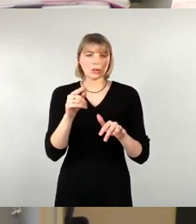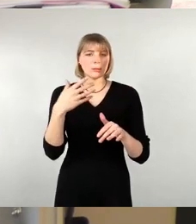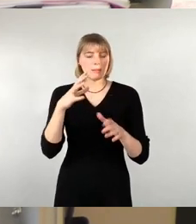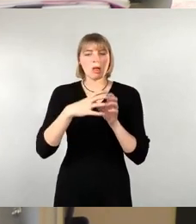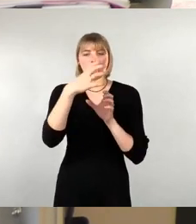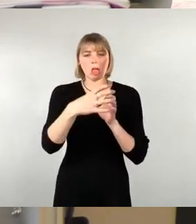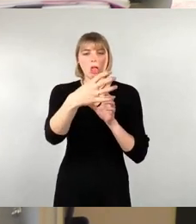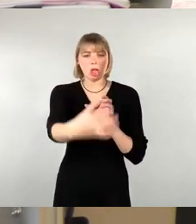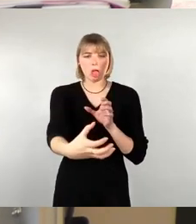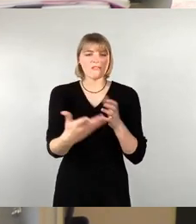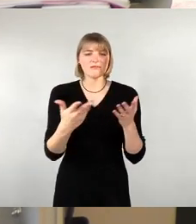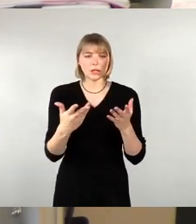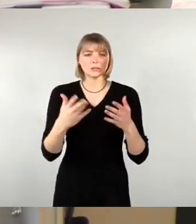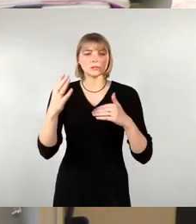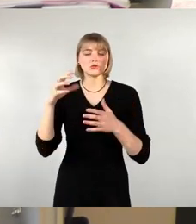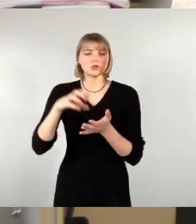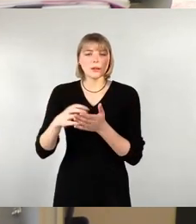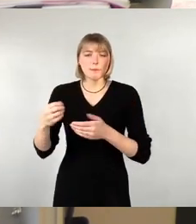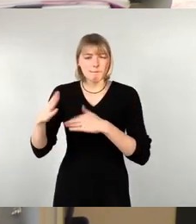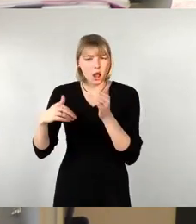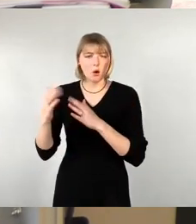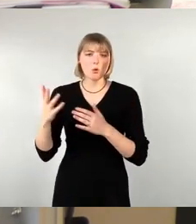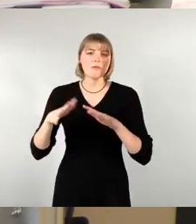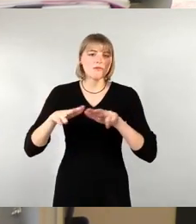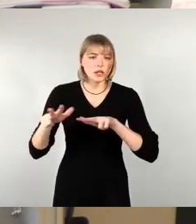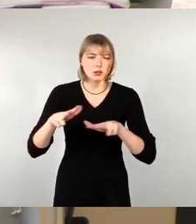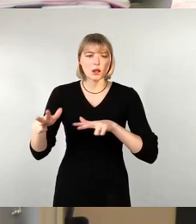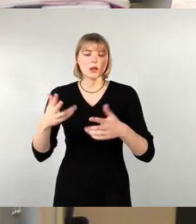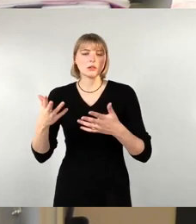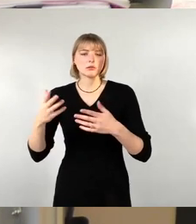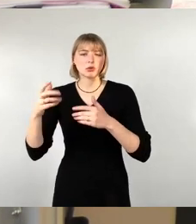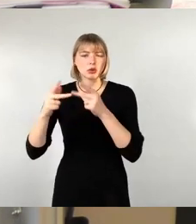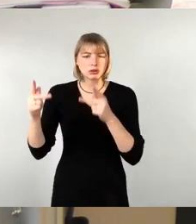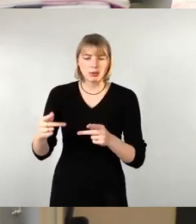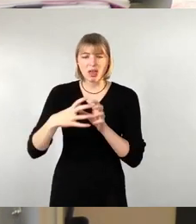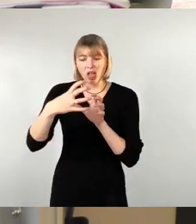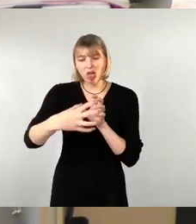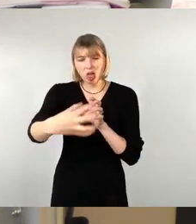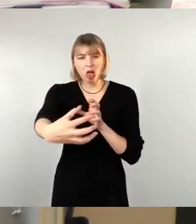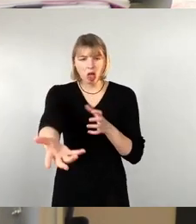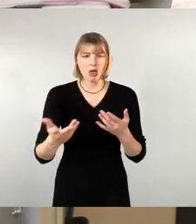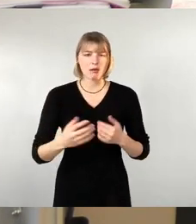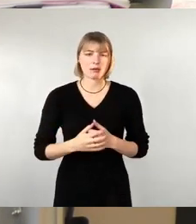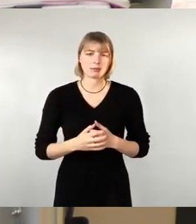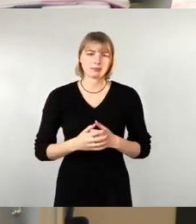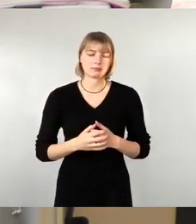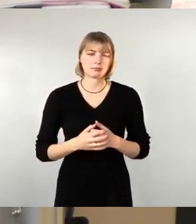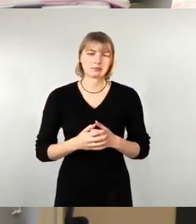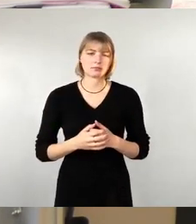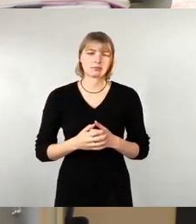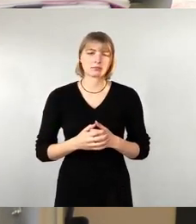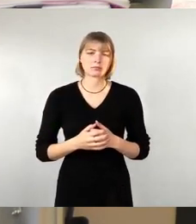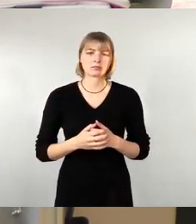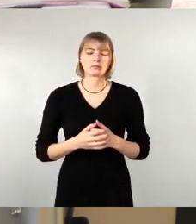Verkehrskonzept und wie schon gesagt weitere Bürokratie zunehmen. Darüber hinaus erachten wir die Auswahl der